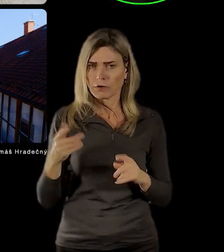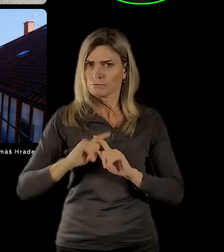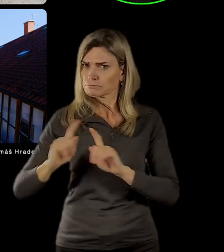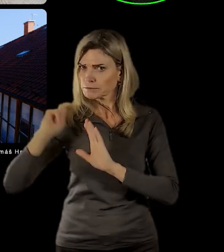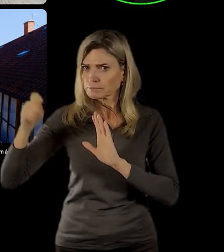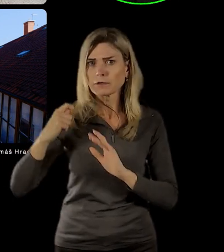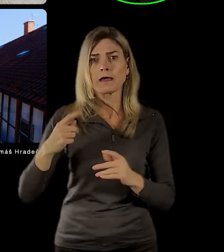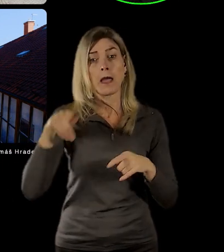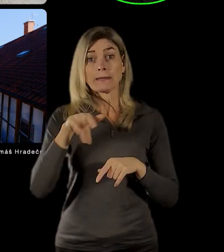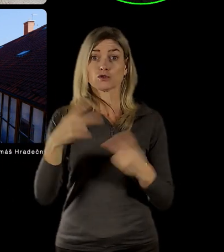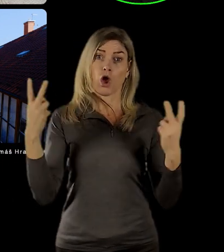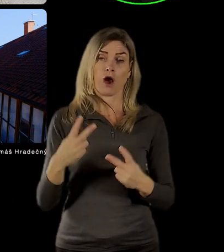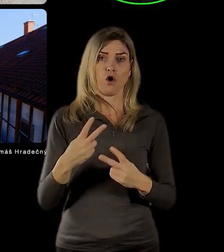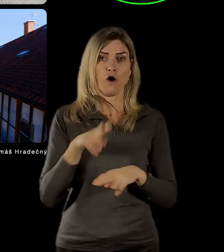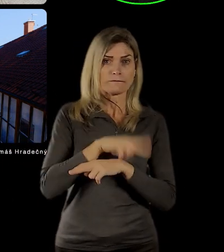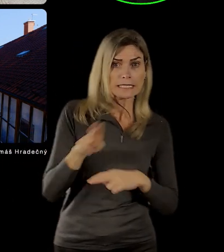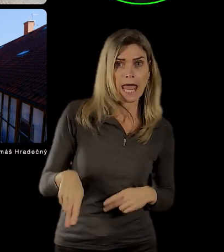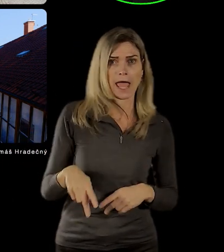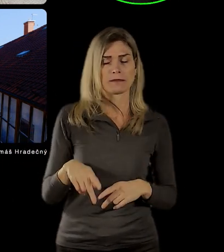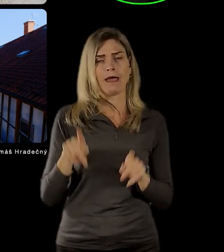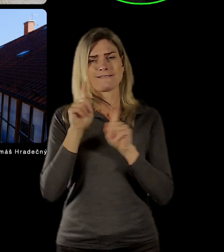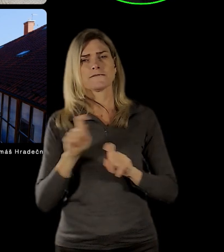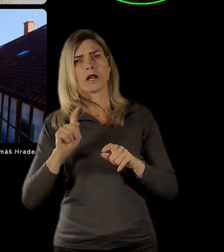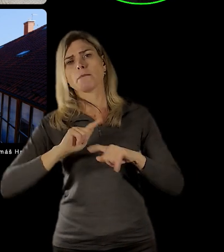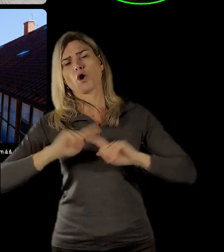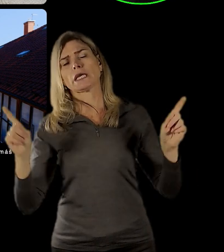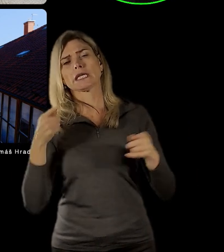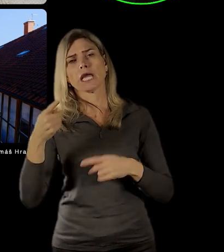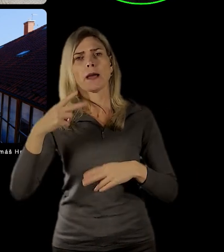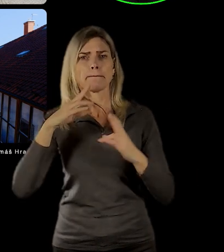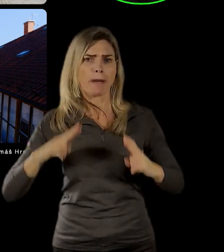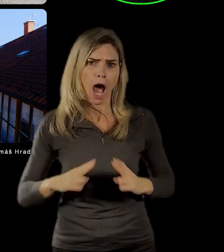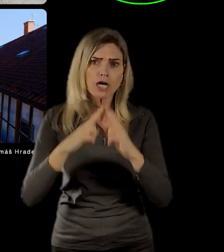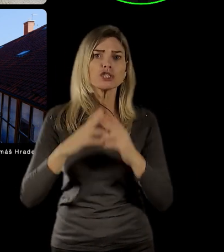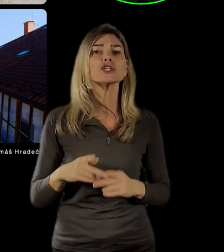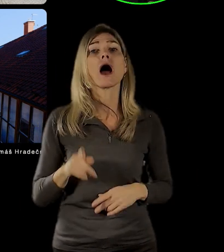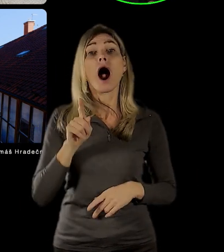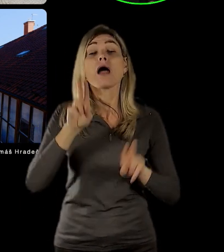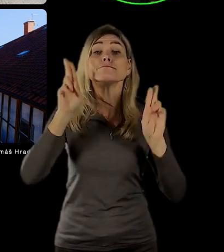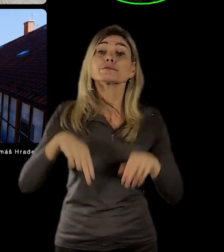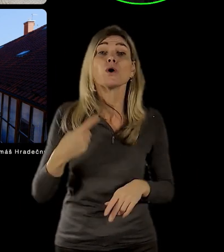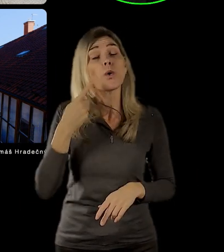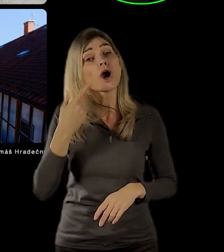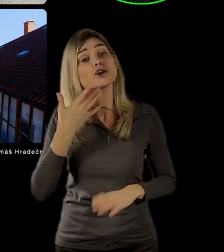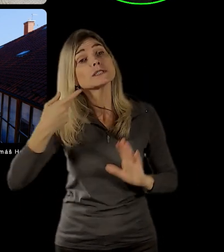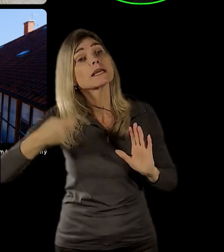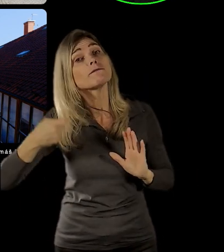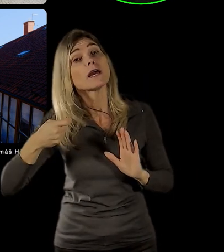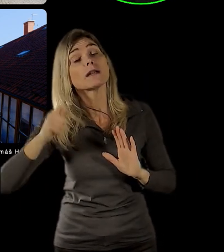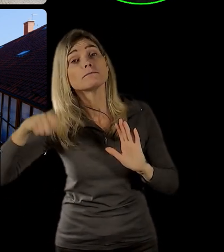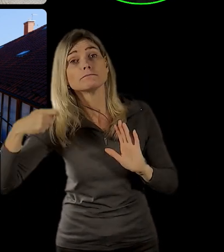Paříže, ale v českém filmu jste ho nikdy neviděli. Takže